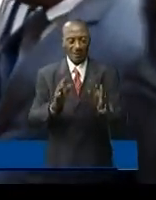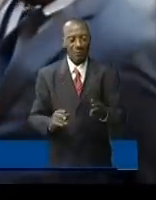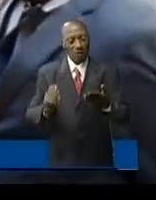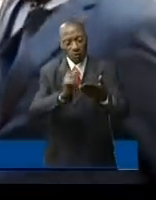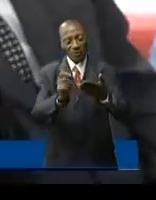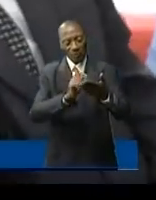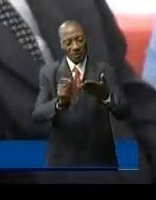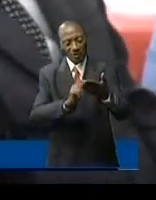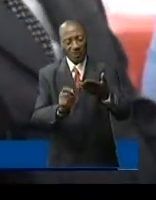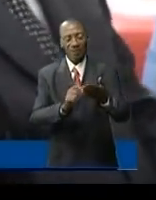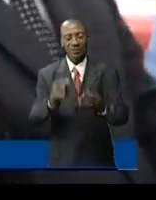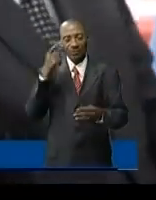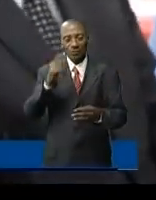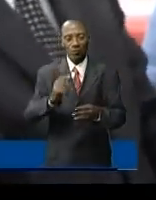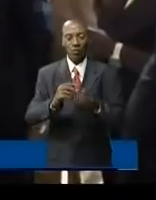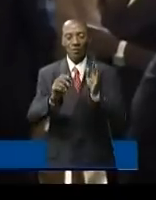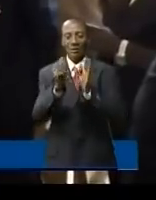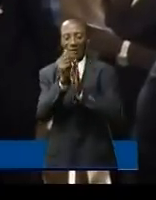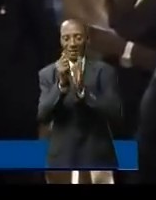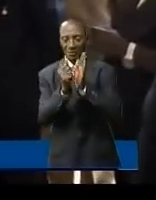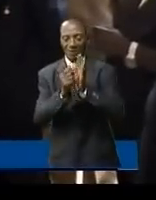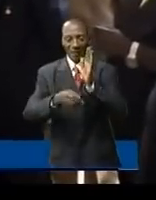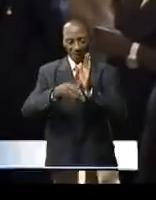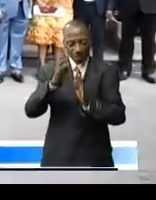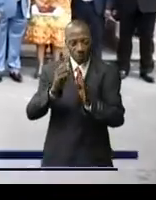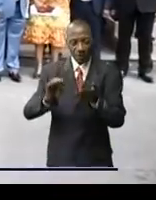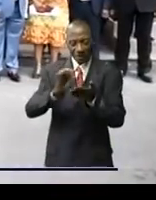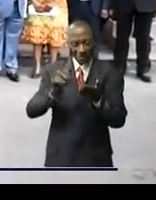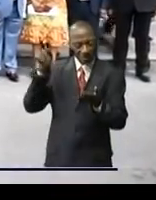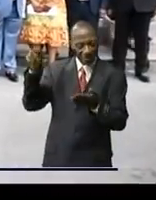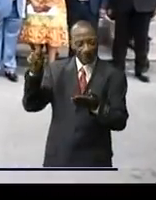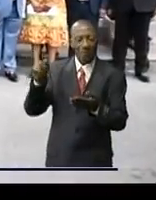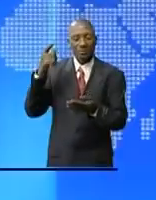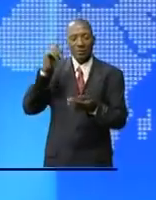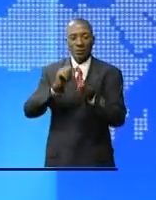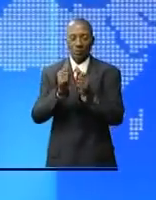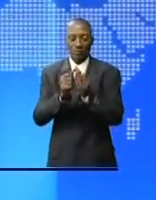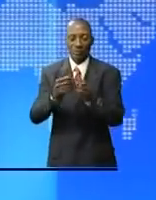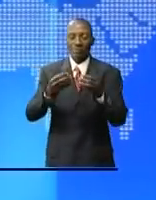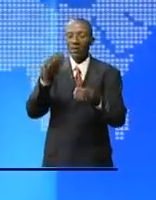14 du protocole de Maputo dans les questions relatives aux avortements en RDC Fin ce jour Mesdames